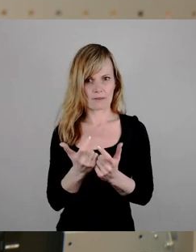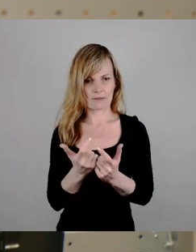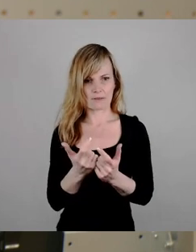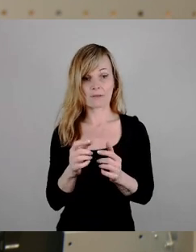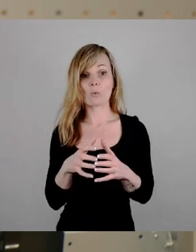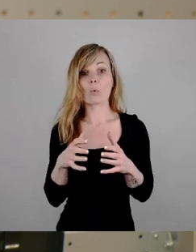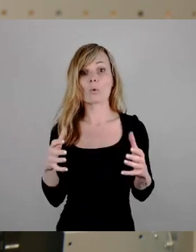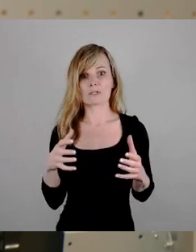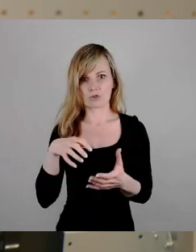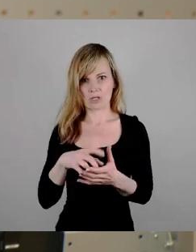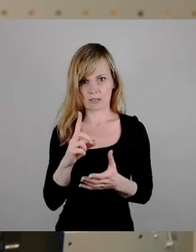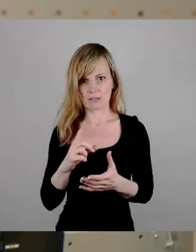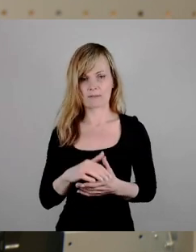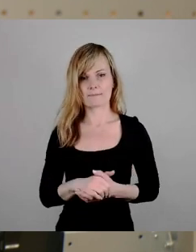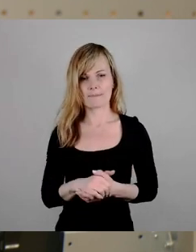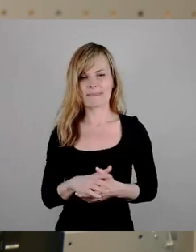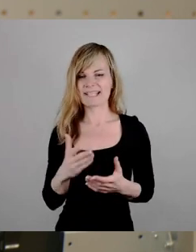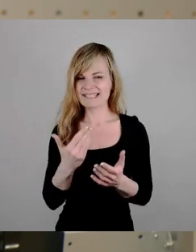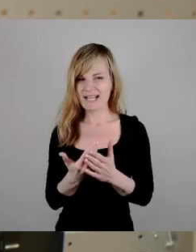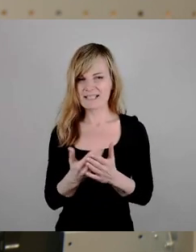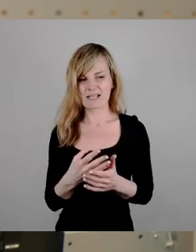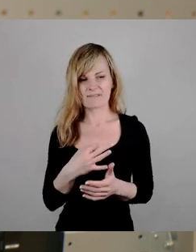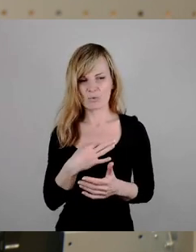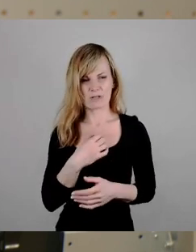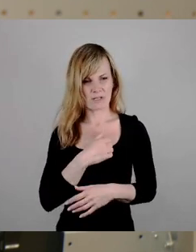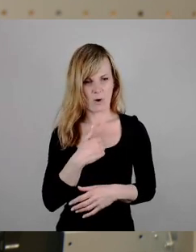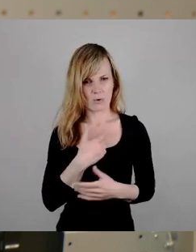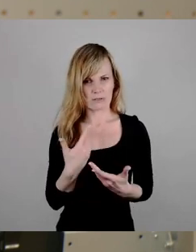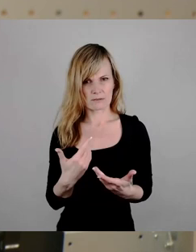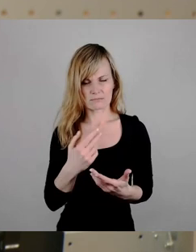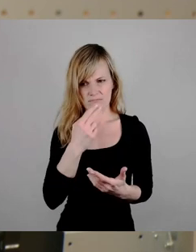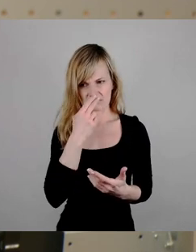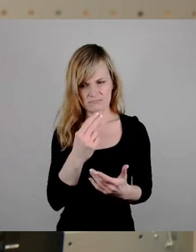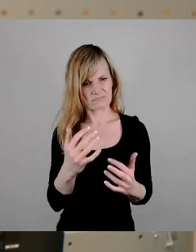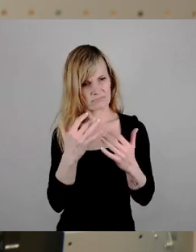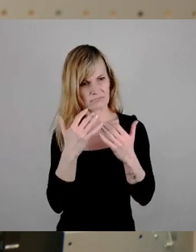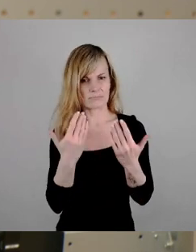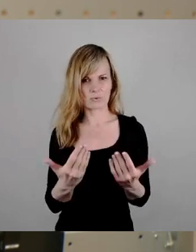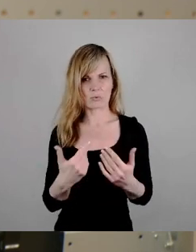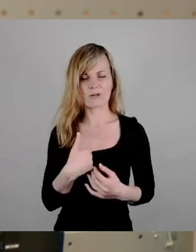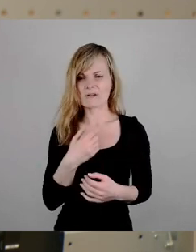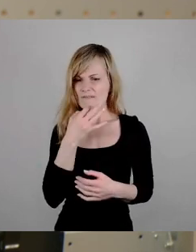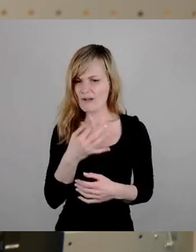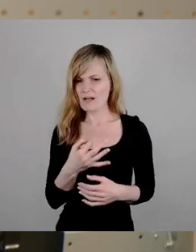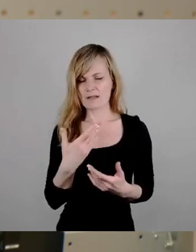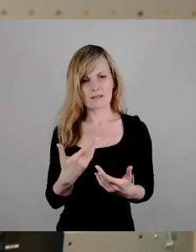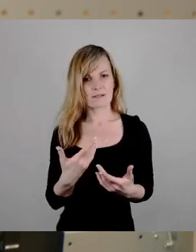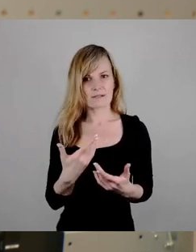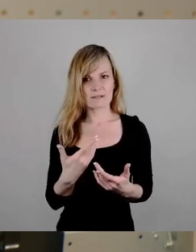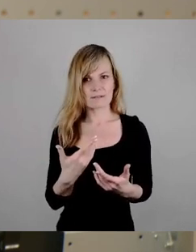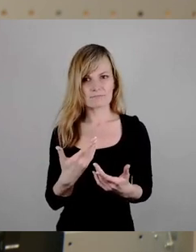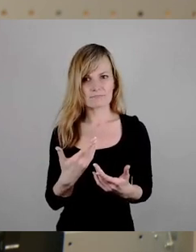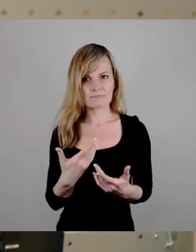Und das macht mich auf jeden Fall sehr traurig. Und die Frage ist, was ist es denn für eine symbolische